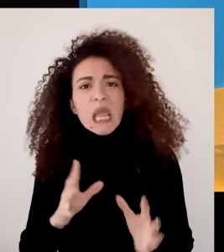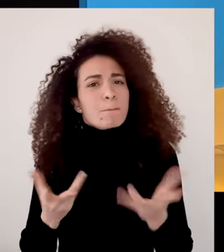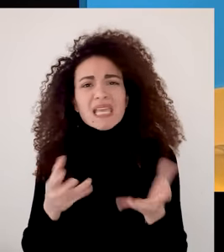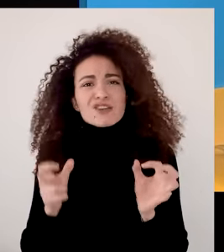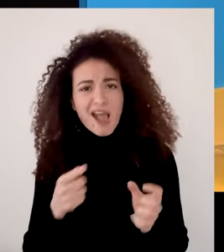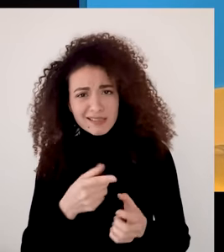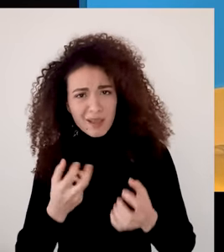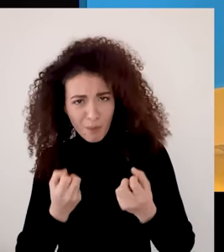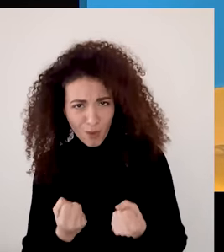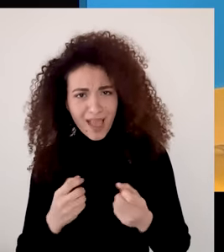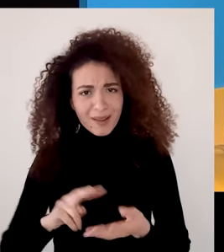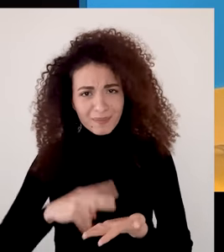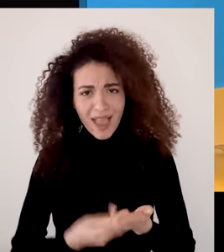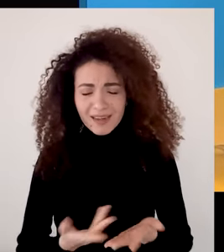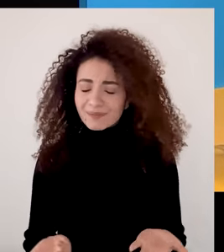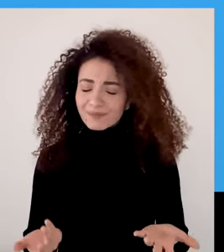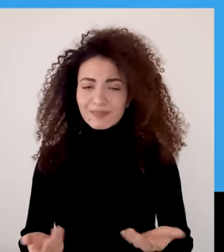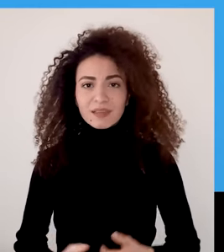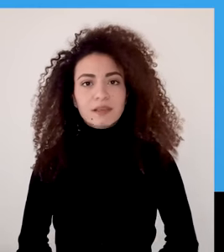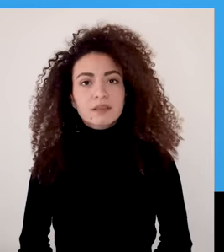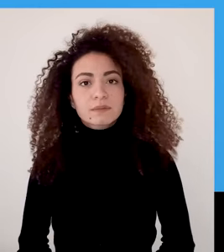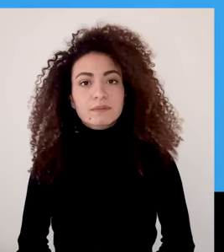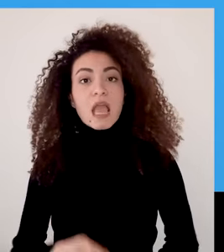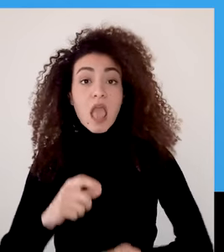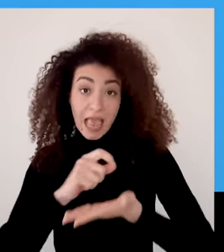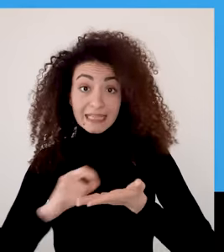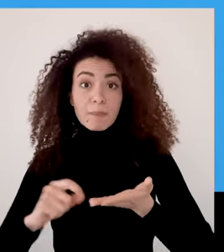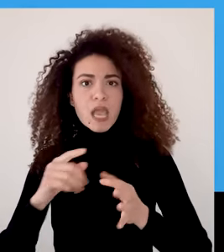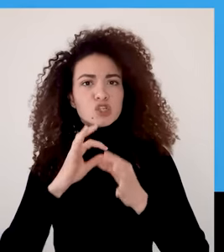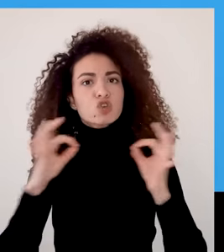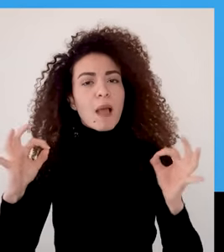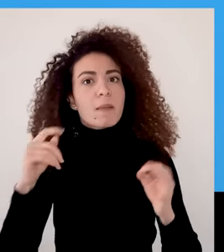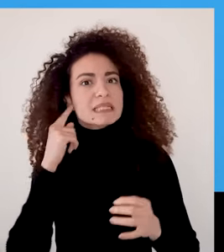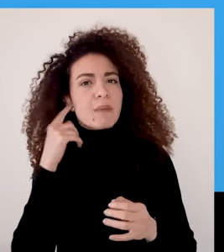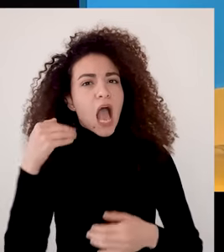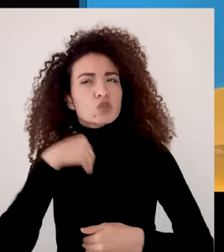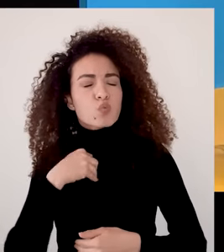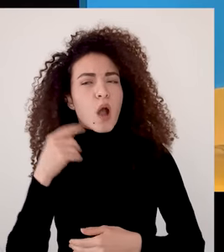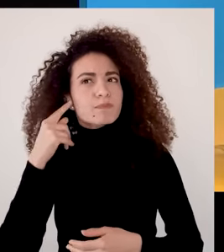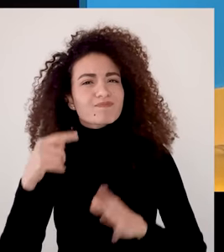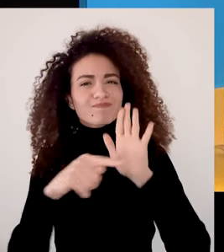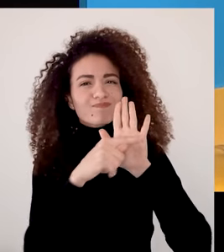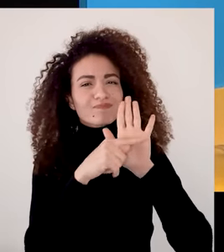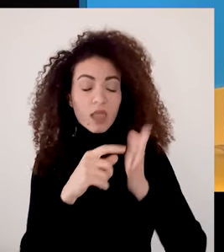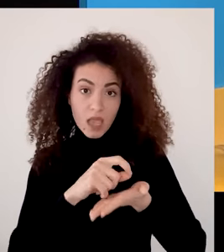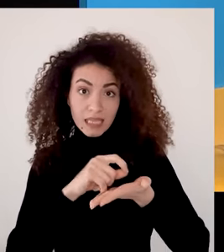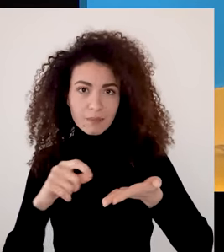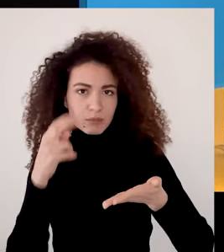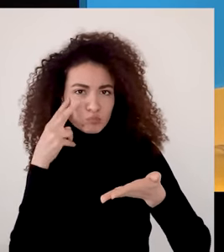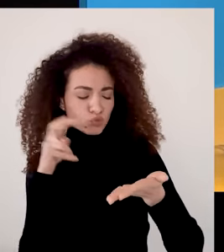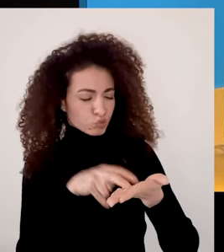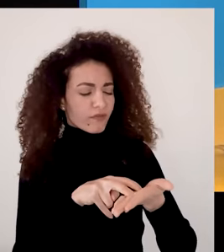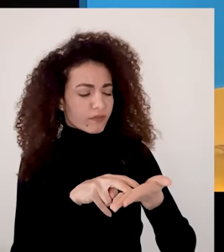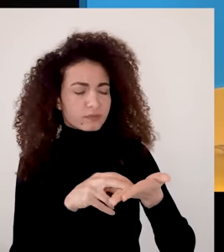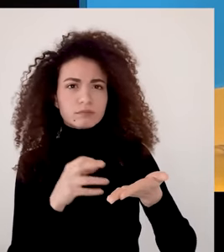أنت لتقوم بتغيير ما لا يتغير؟ بدعوك لكتابة هاي العبارات على النموذج فالكتابة بتساعدك على